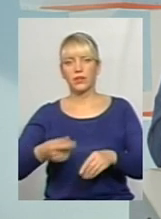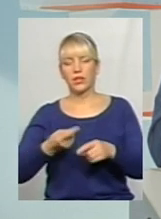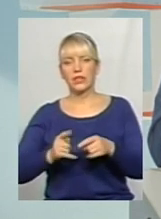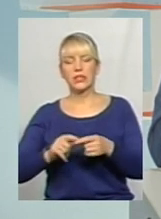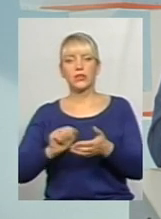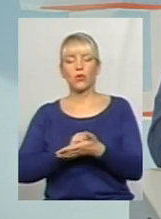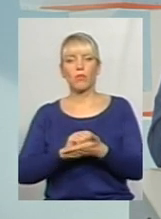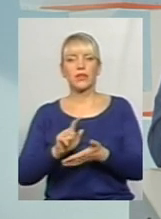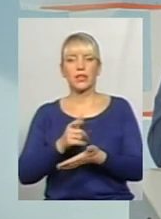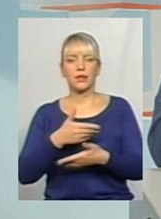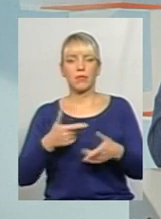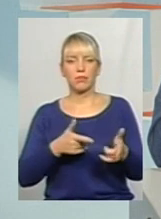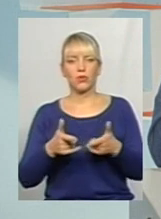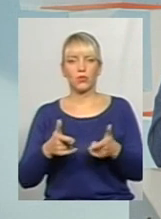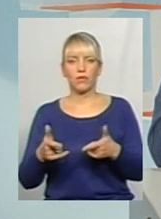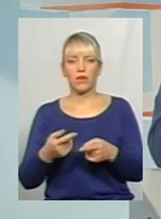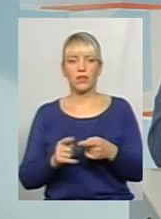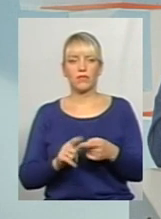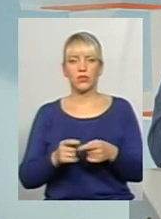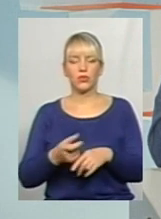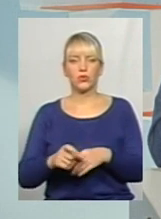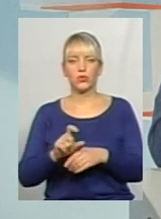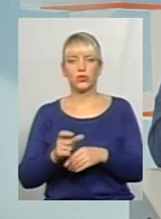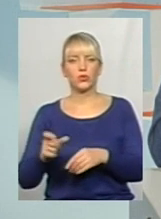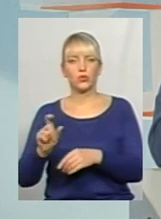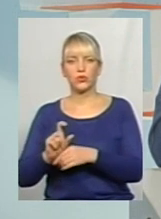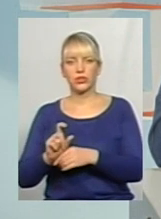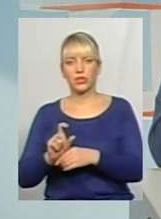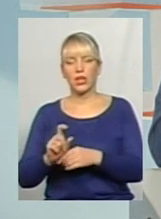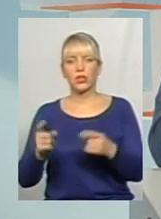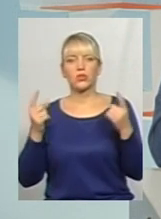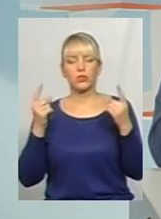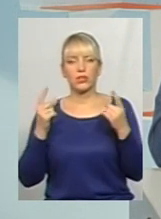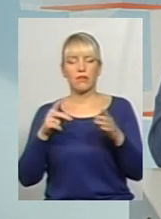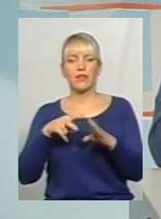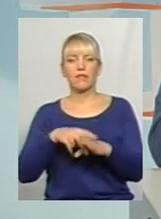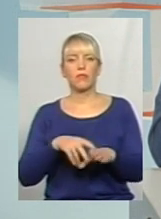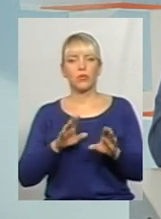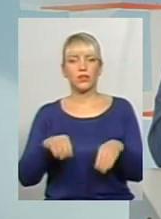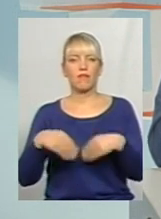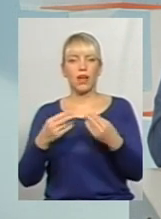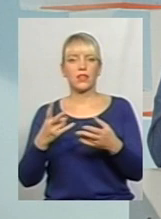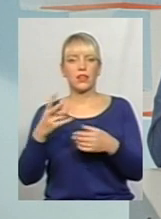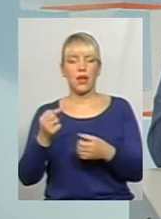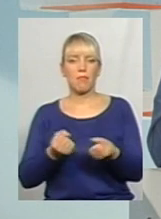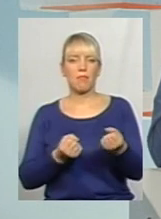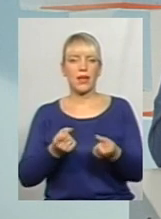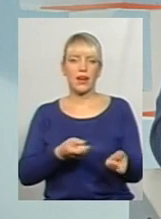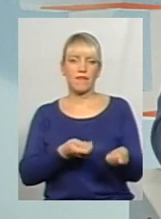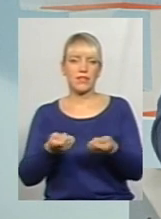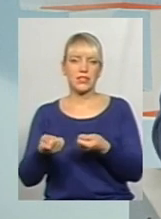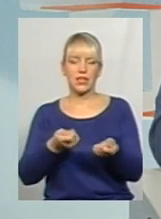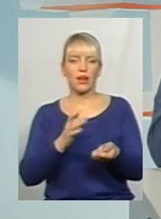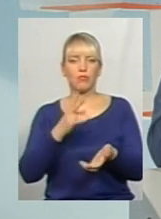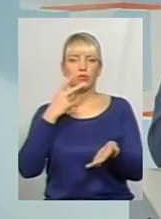документи, які ми підготували, вони дуже-дуже суттєві навантаження будуть давати на перевізника, будуть